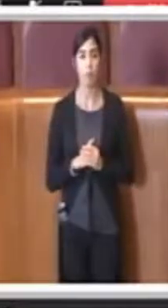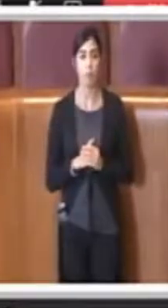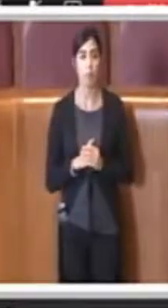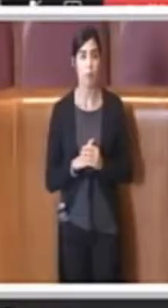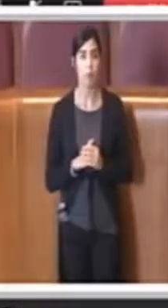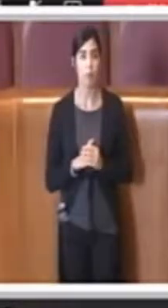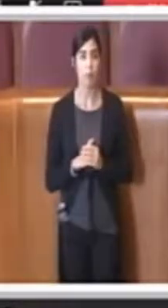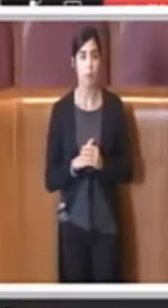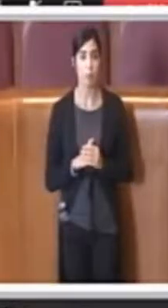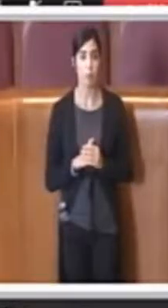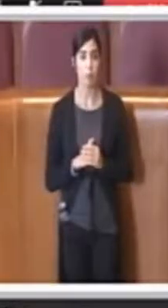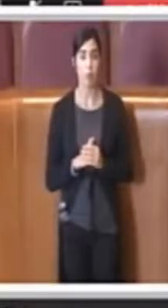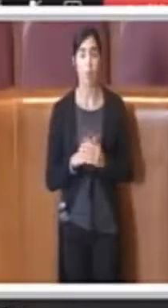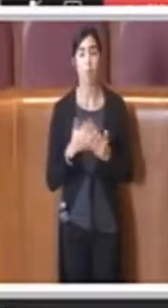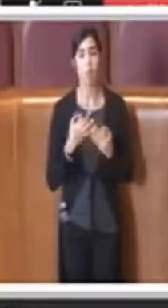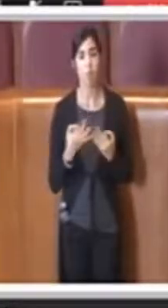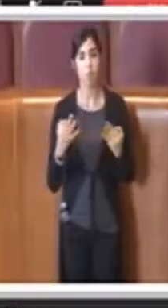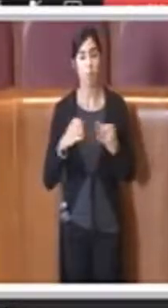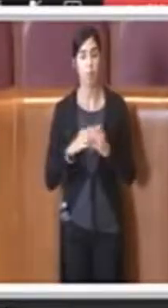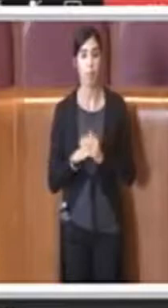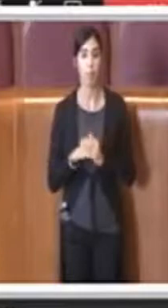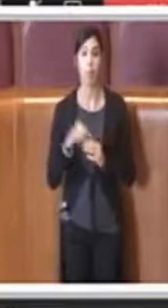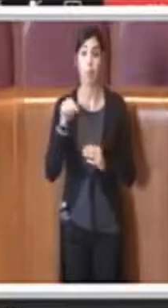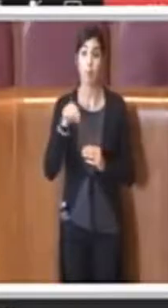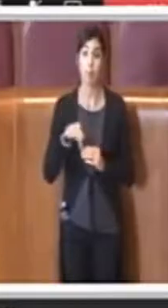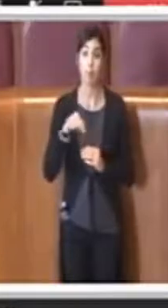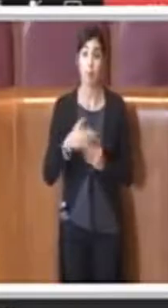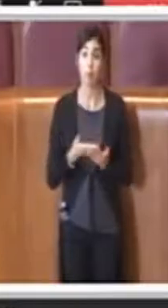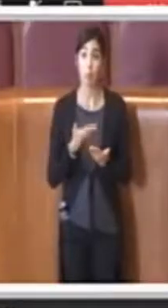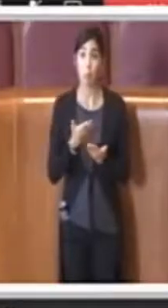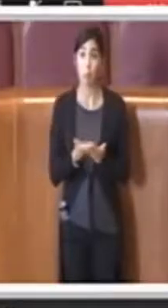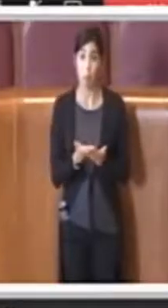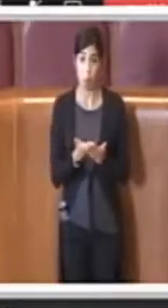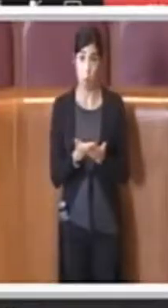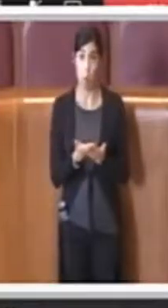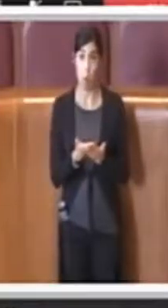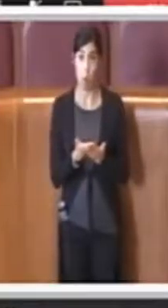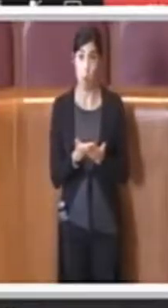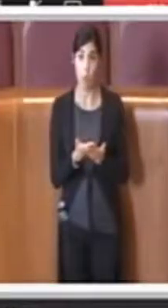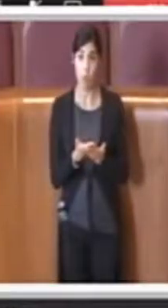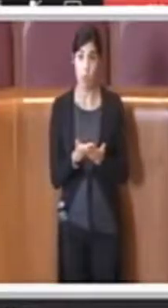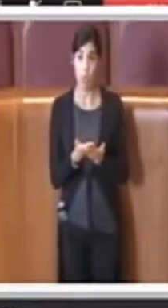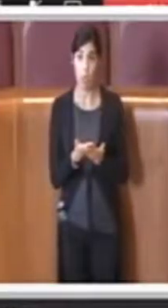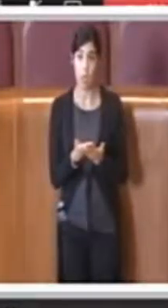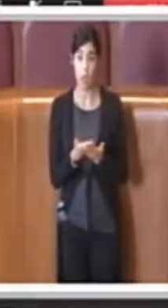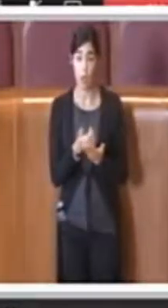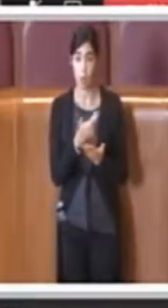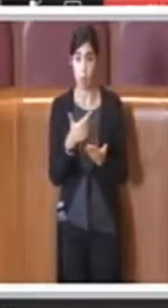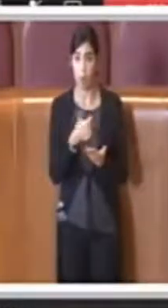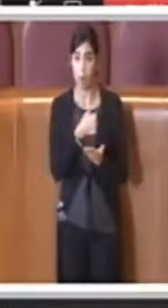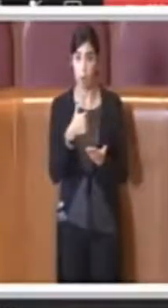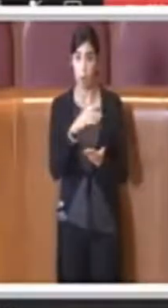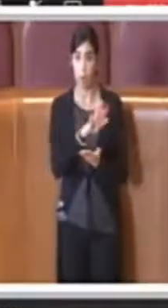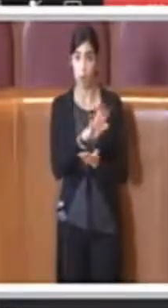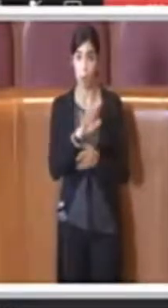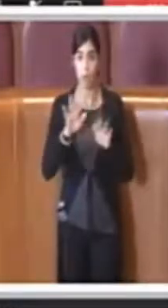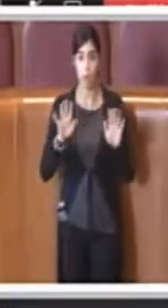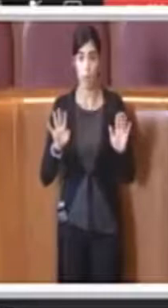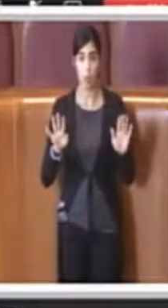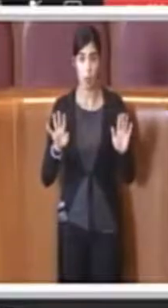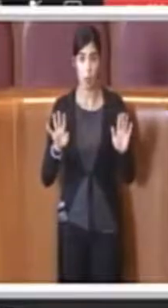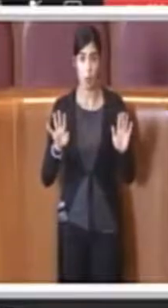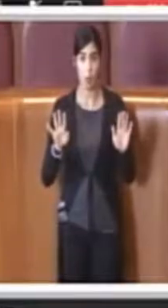La proposta in esame numero 159